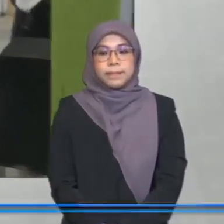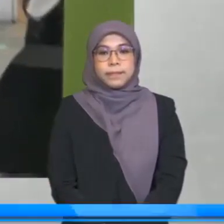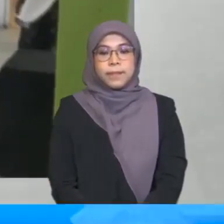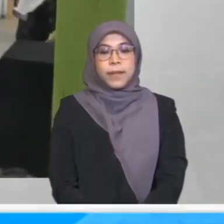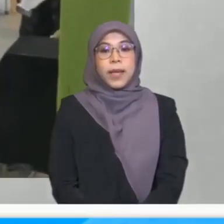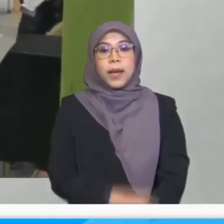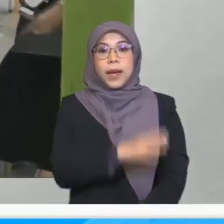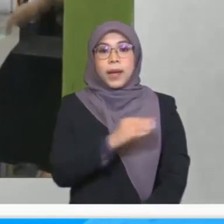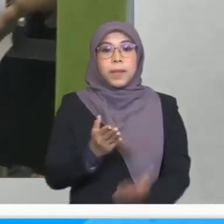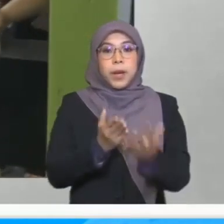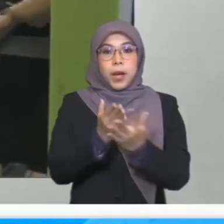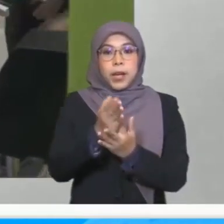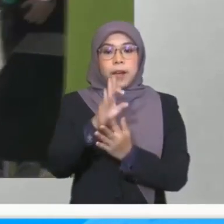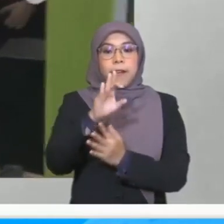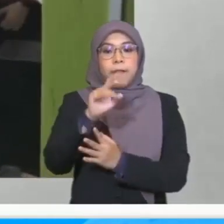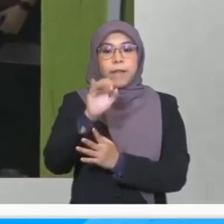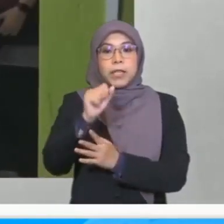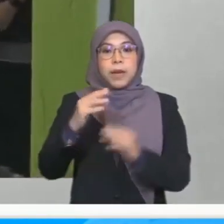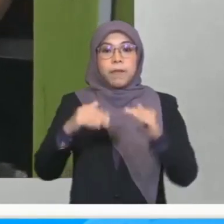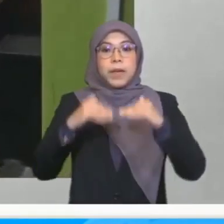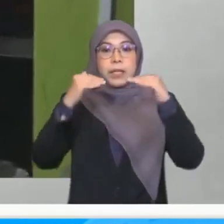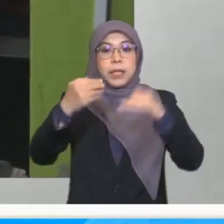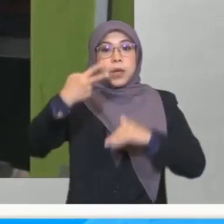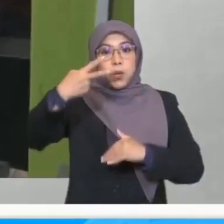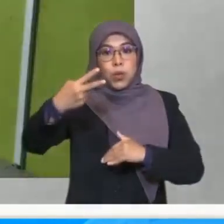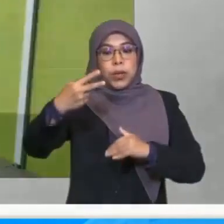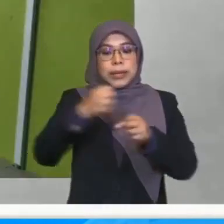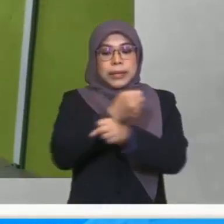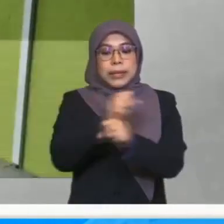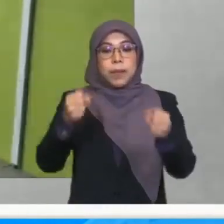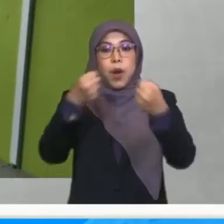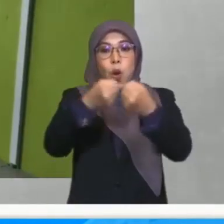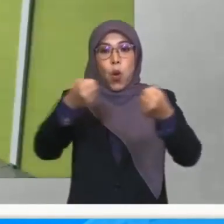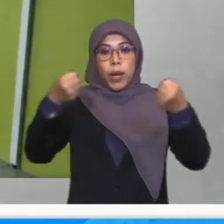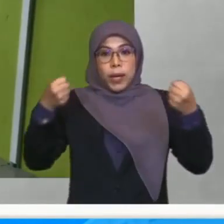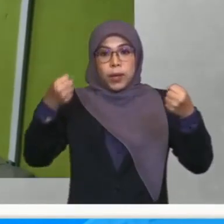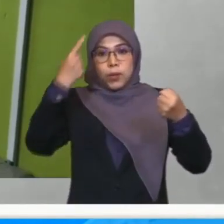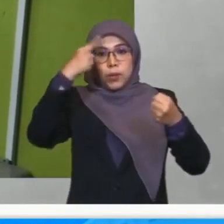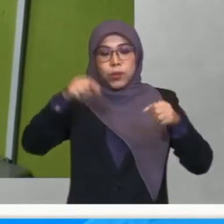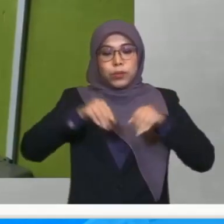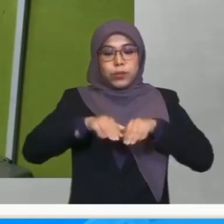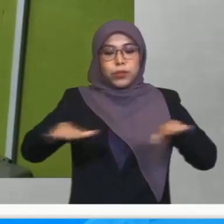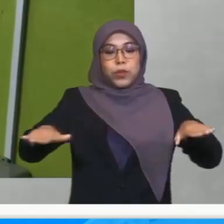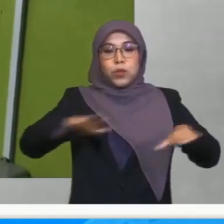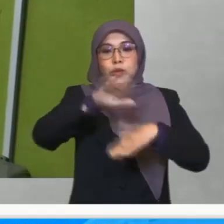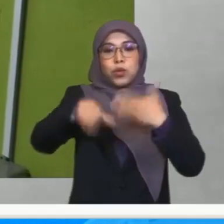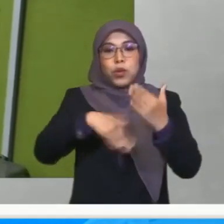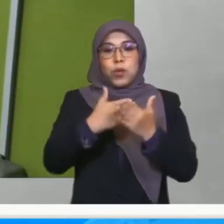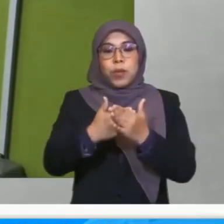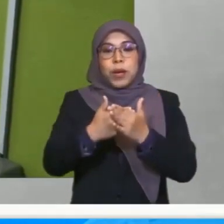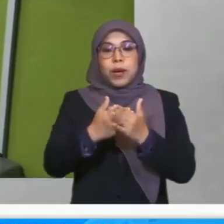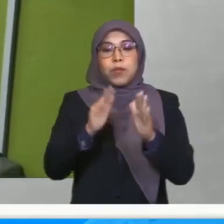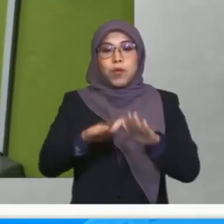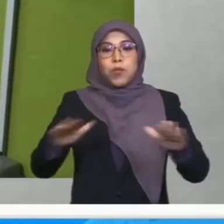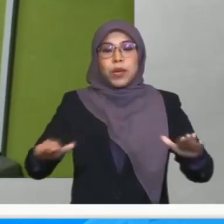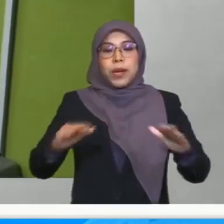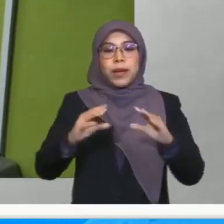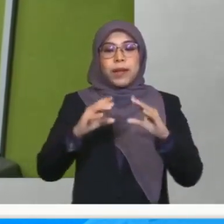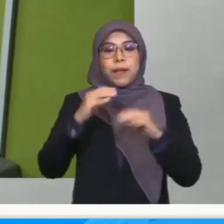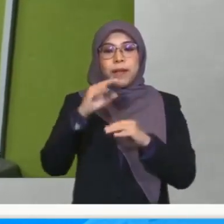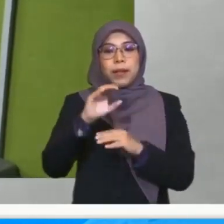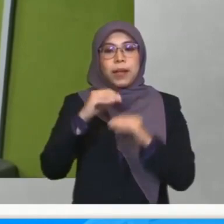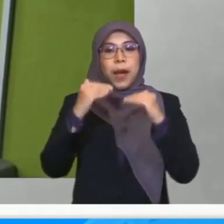Manakala melalui fasa kedua, penyediaan lokar akan diperluaskan kepada murid tahap dua iaitu tahun